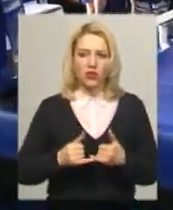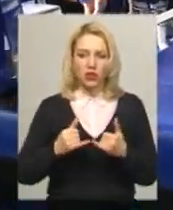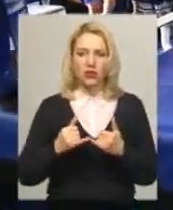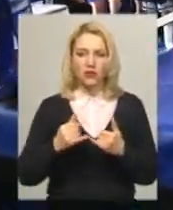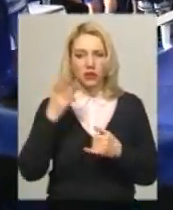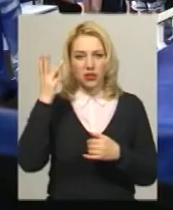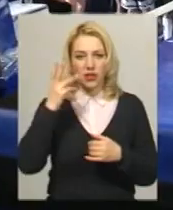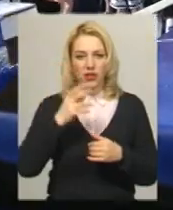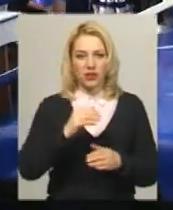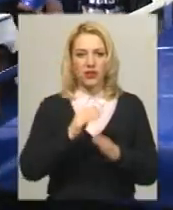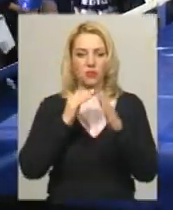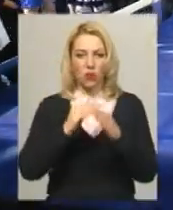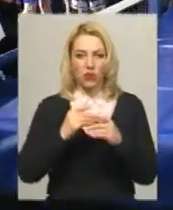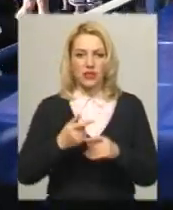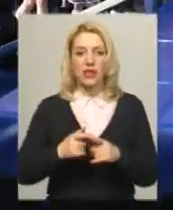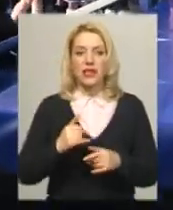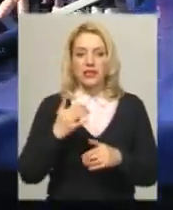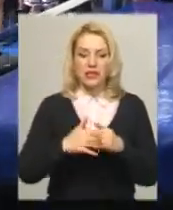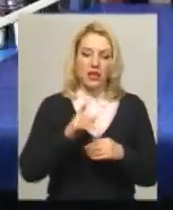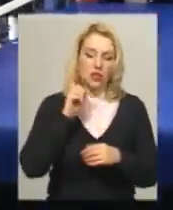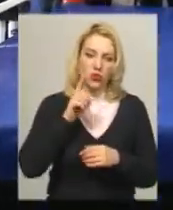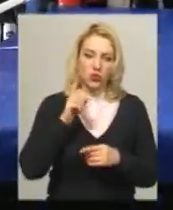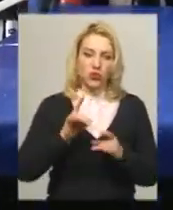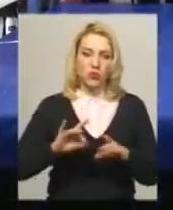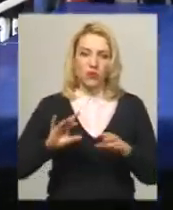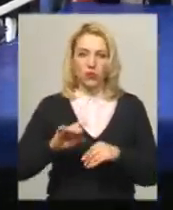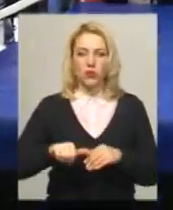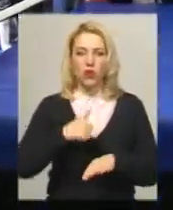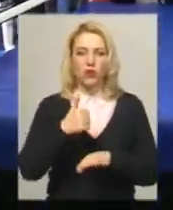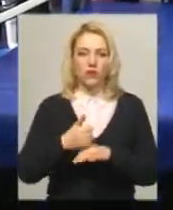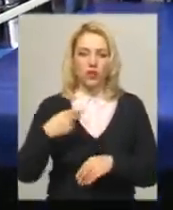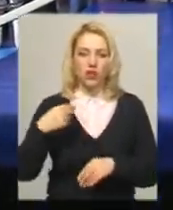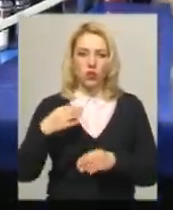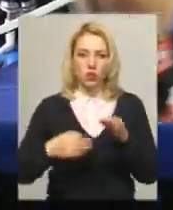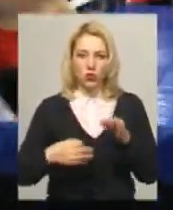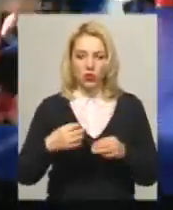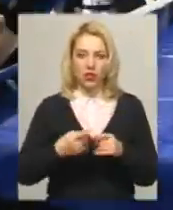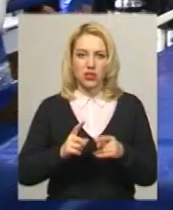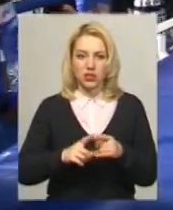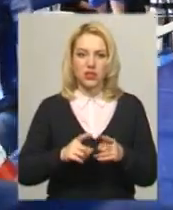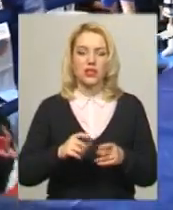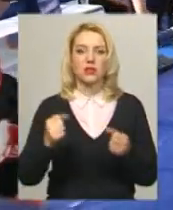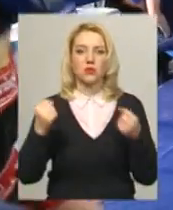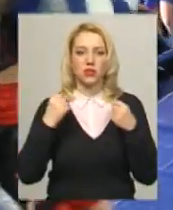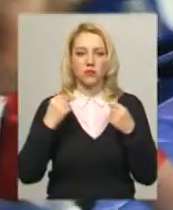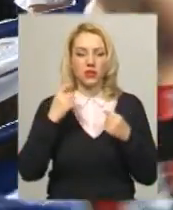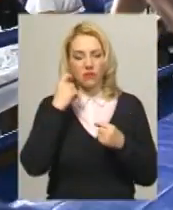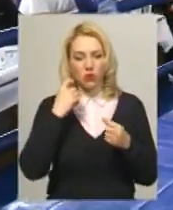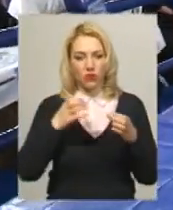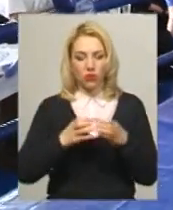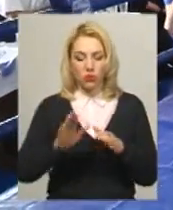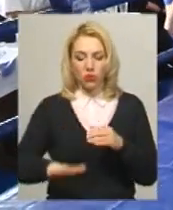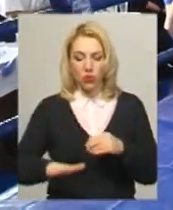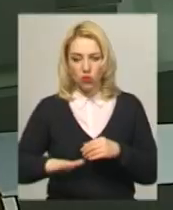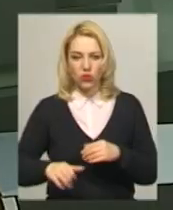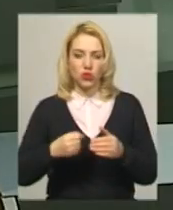кікбоксингу серед юників та юніорів, повідомив головний суддя змагань Олег Луговий. Це спортсмени від вікової групи молодші юнаки